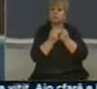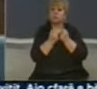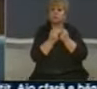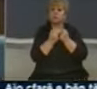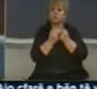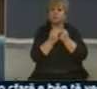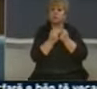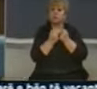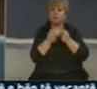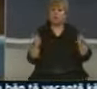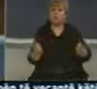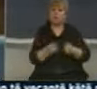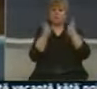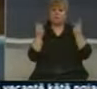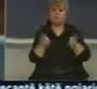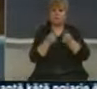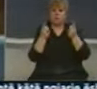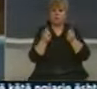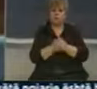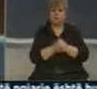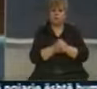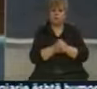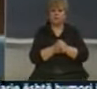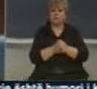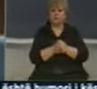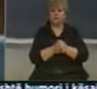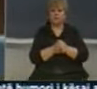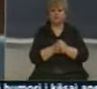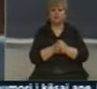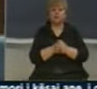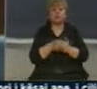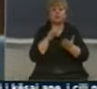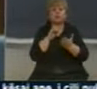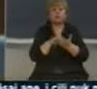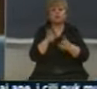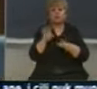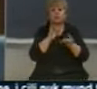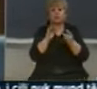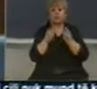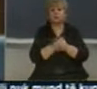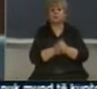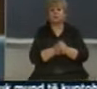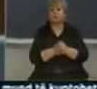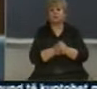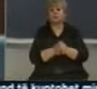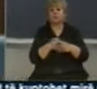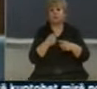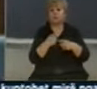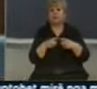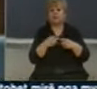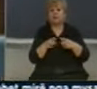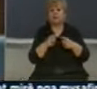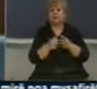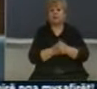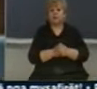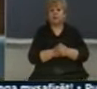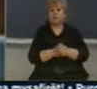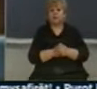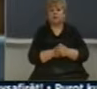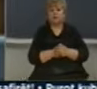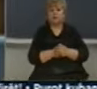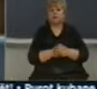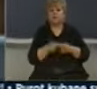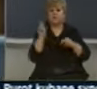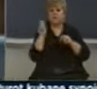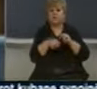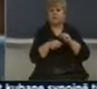ftejës që kjo fushat të t'intensifikohet, për faktin që një është një prej vretje dhe